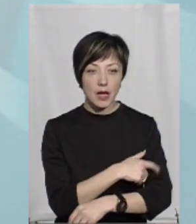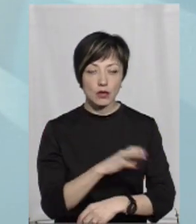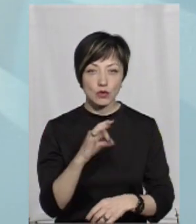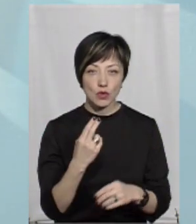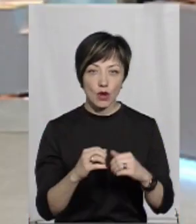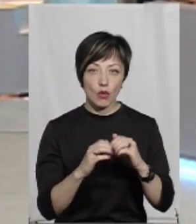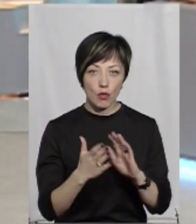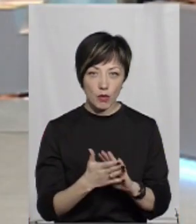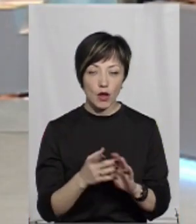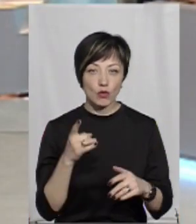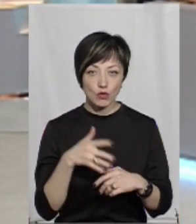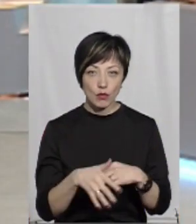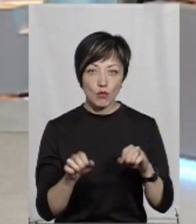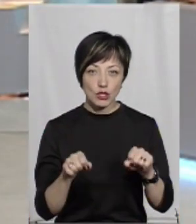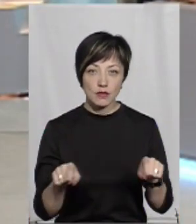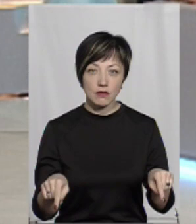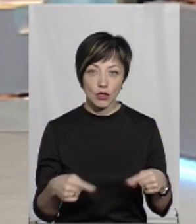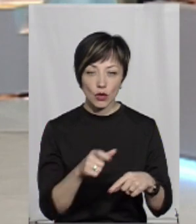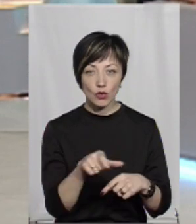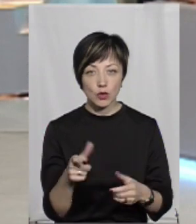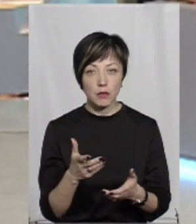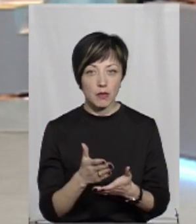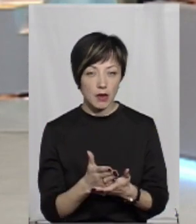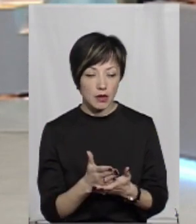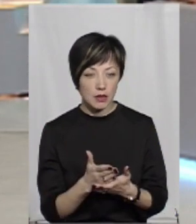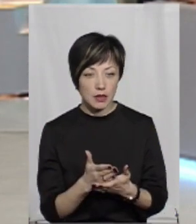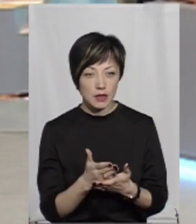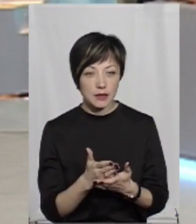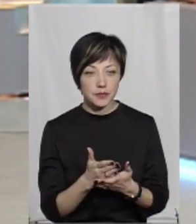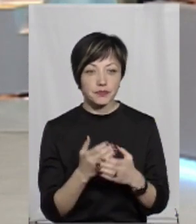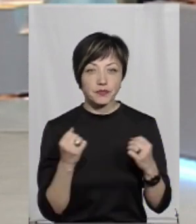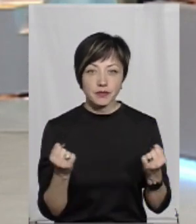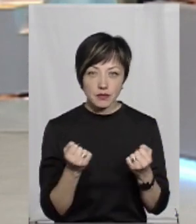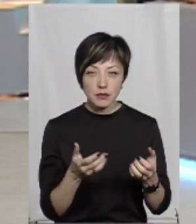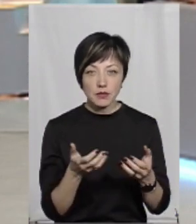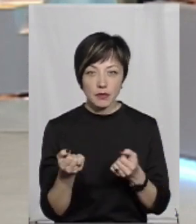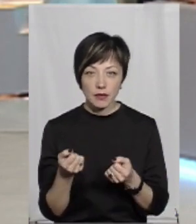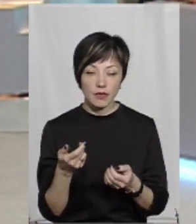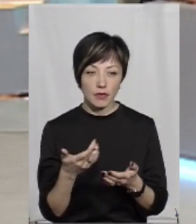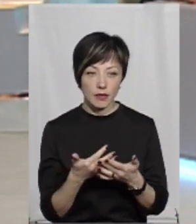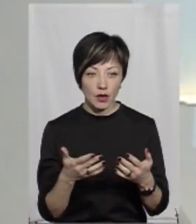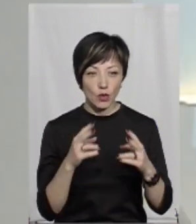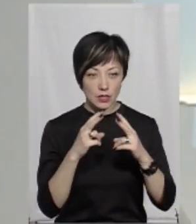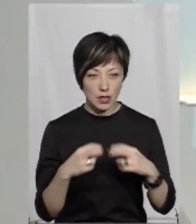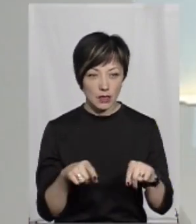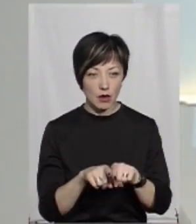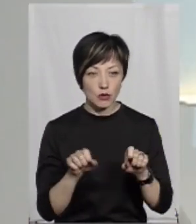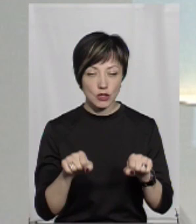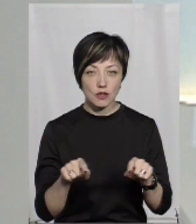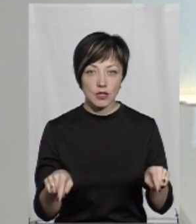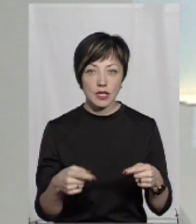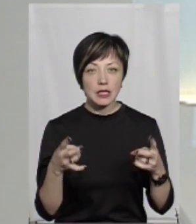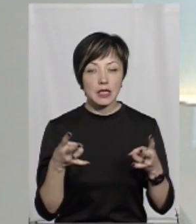комплекс. Я цього розумію. Можливо, створити, щоб люди мали зимою отримувати десь. Ну, розглядається така можливість